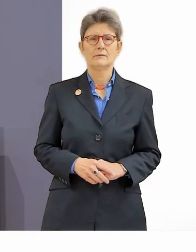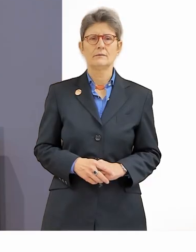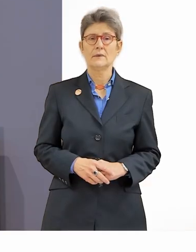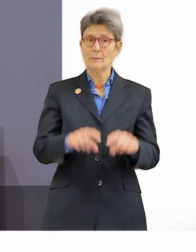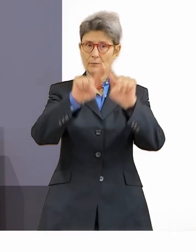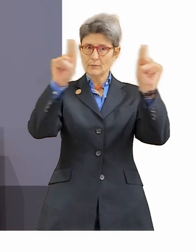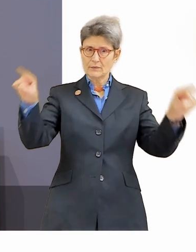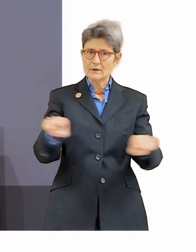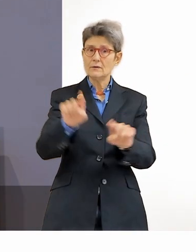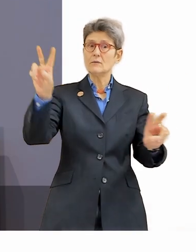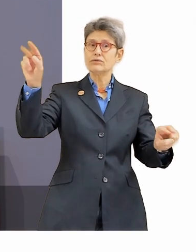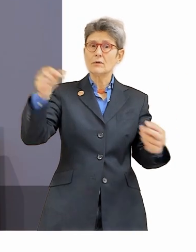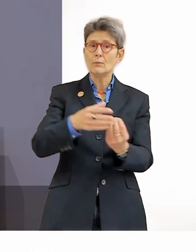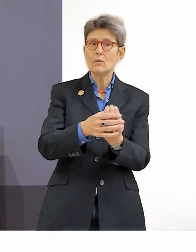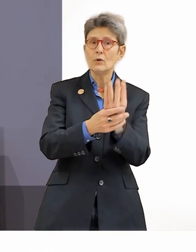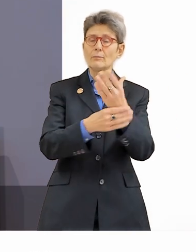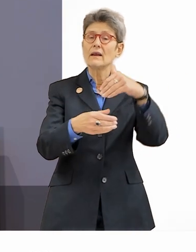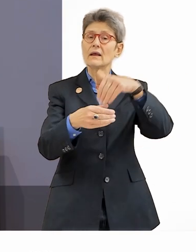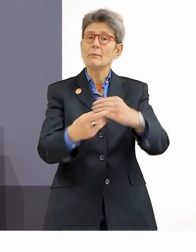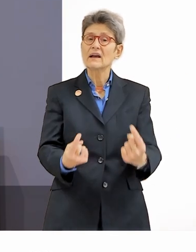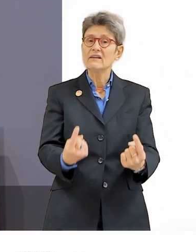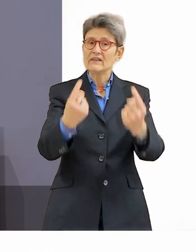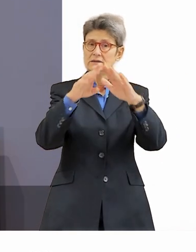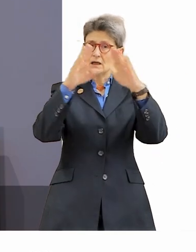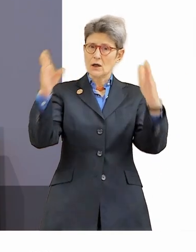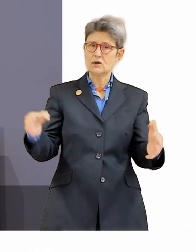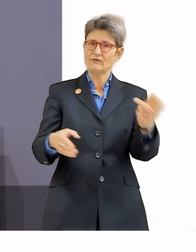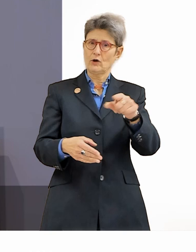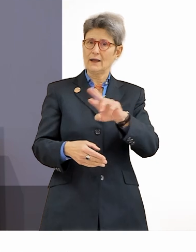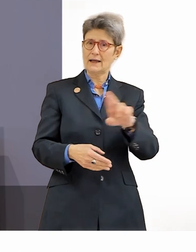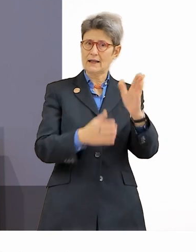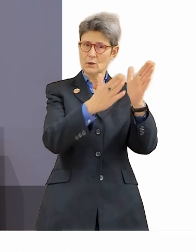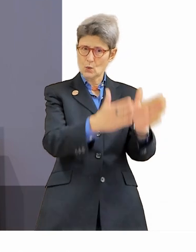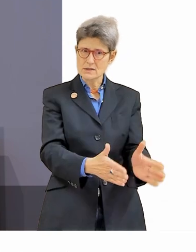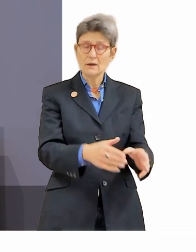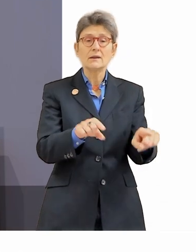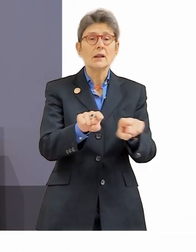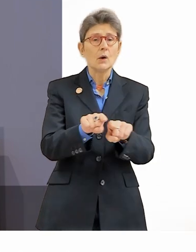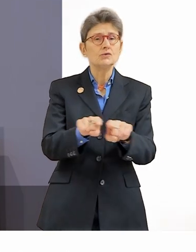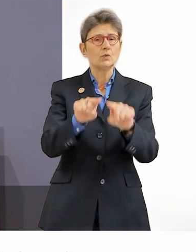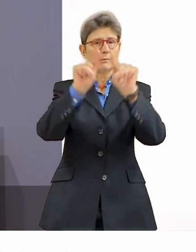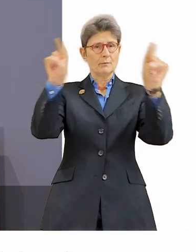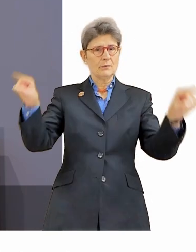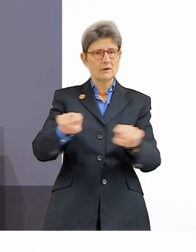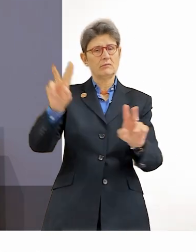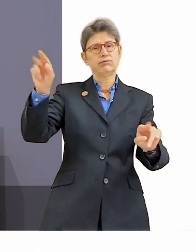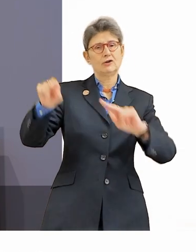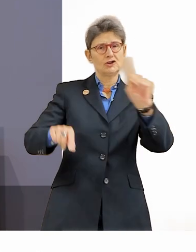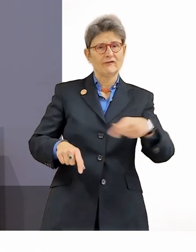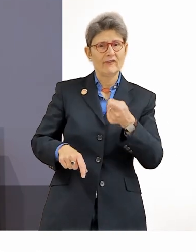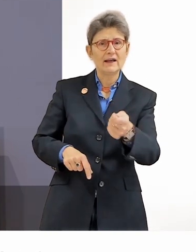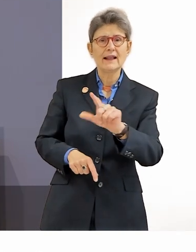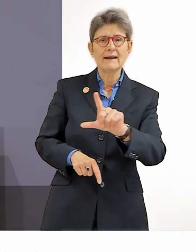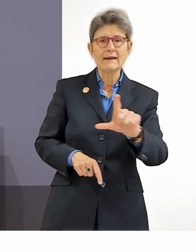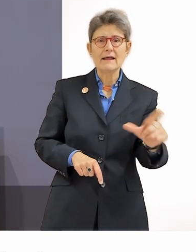In Renoirs Blumen im Gewächshaus sowie auch in Otto Scholderers Schwertlilien verbindet sich nun eine naturnahe Wiedergabe